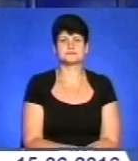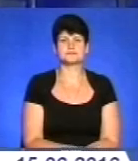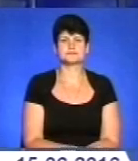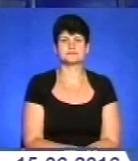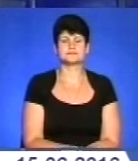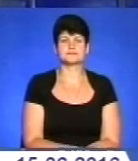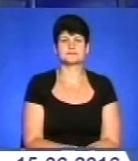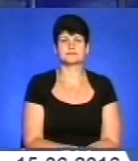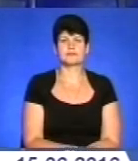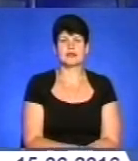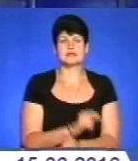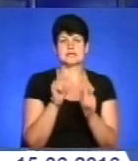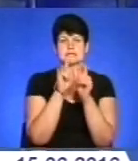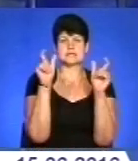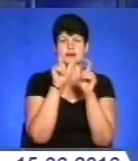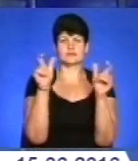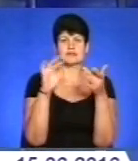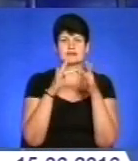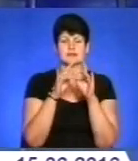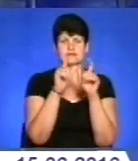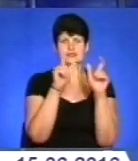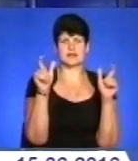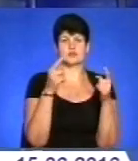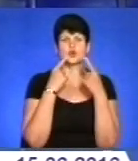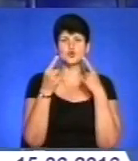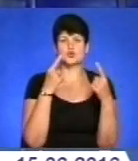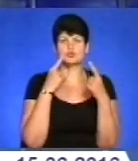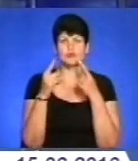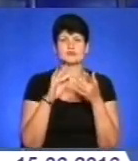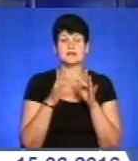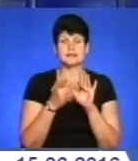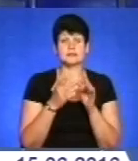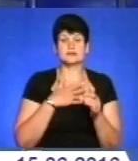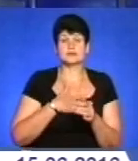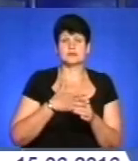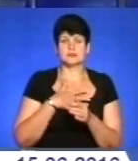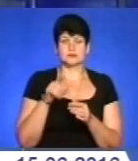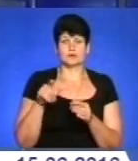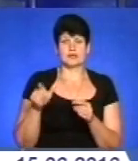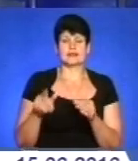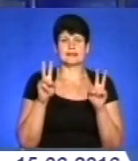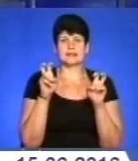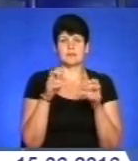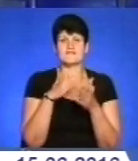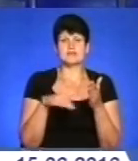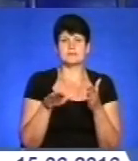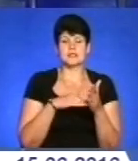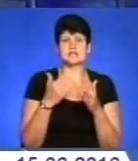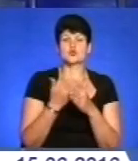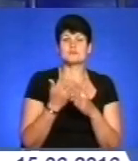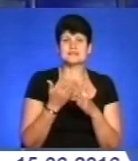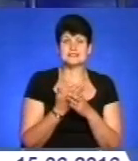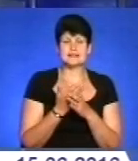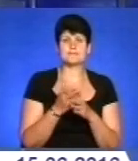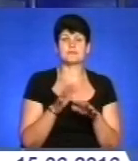Заголовки тернопільських інтернет-виданій розмови у соцмережах хвилюють громадян. Теми, що стосується відміни субсидій і нарахувань,